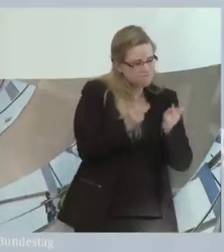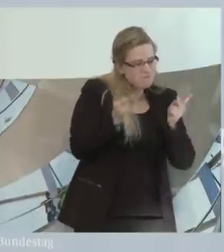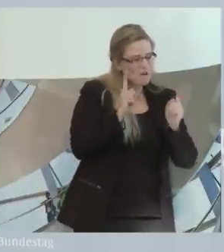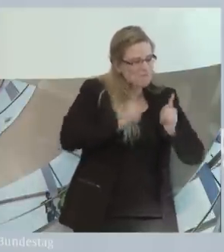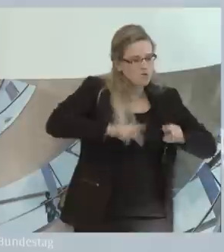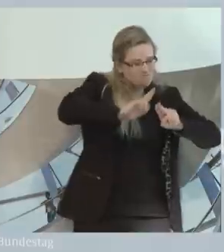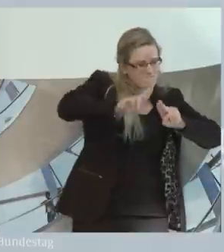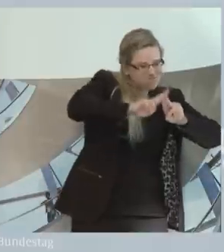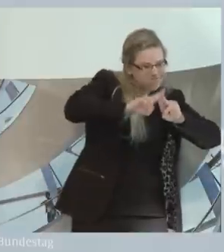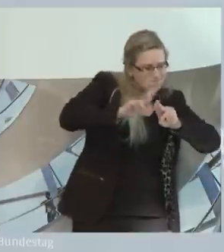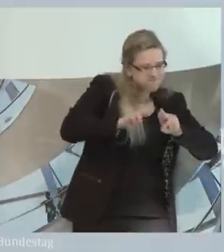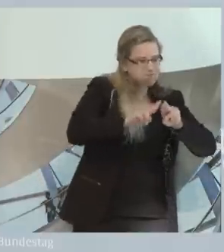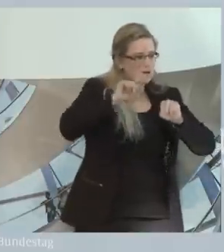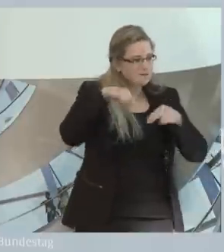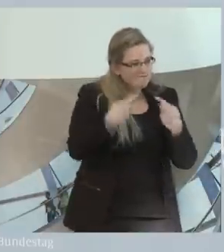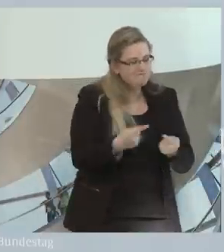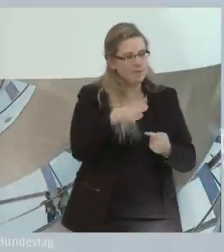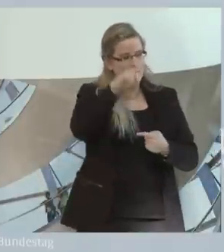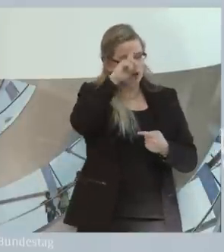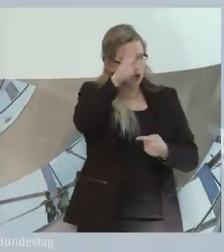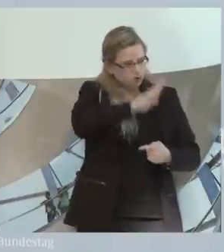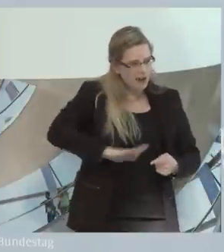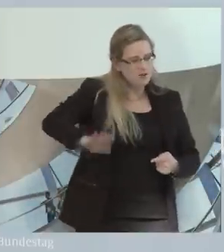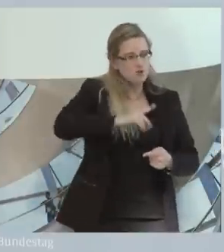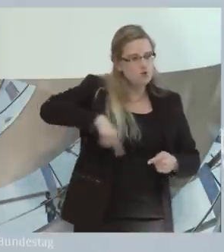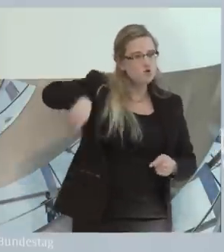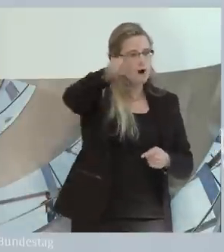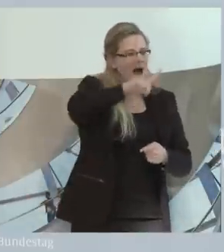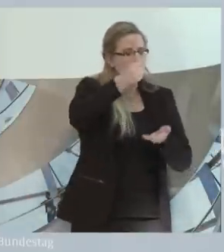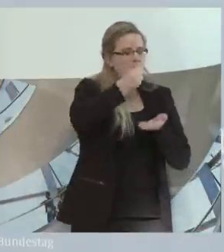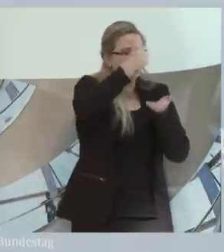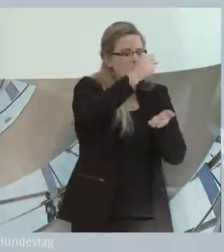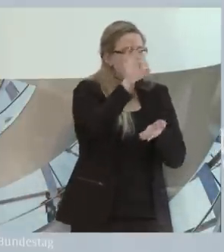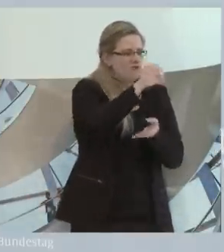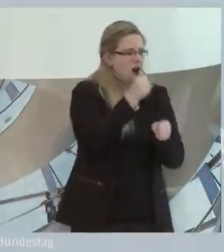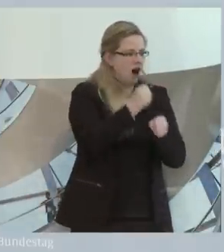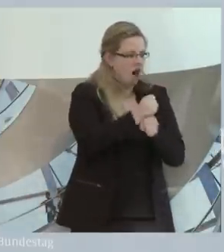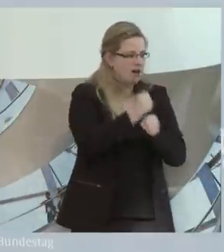Problem durch ein bundesweit geltendes Budget für Arbeit lösen?